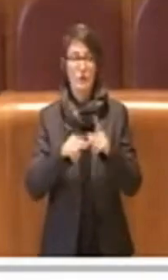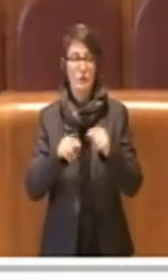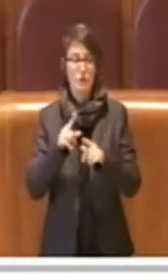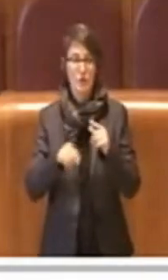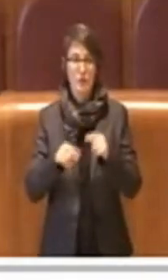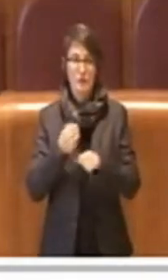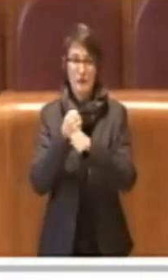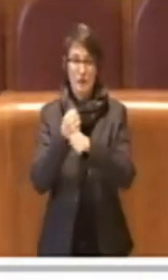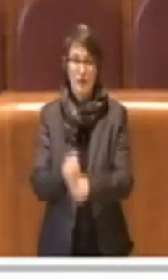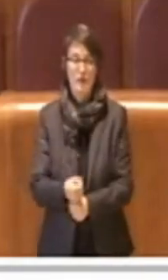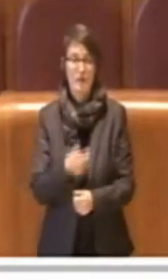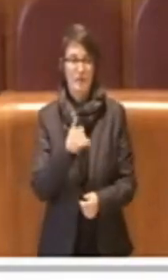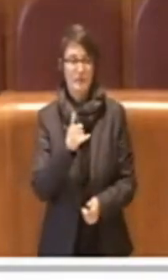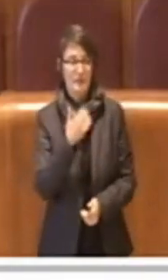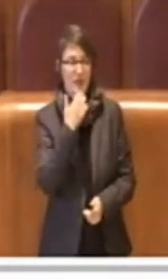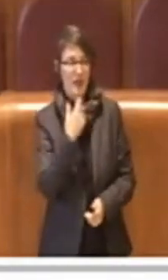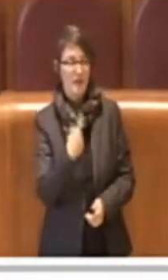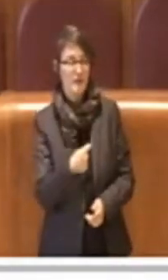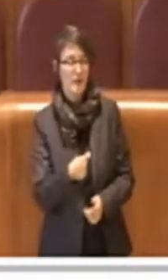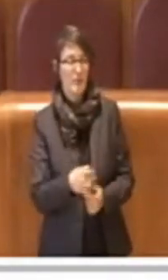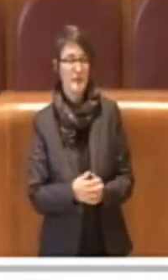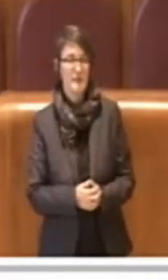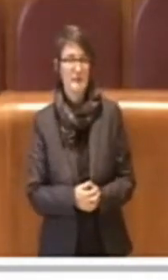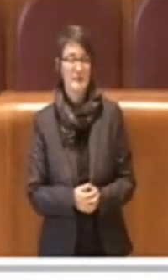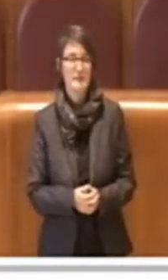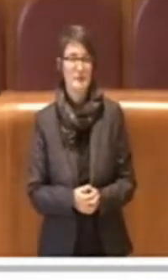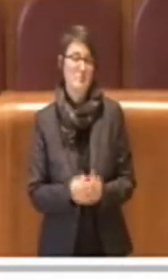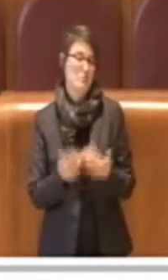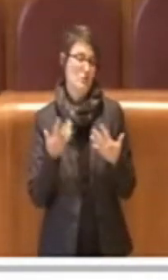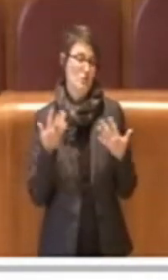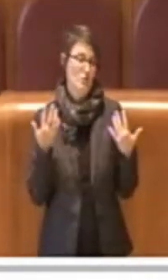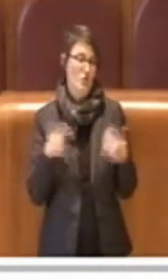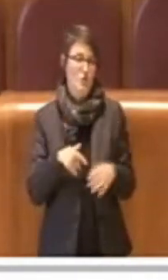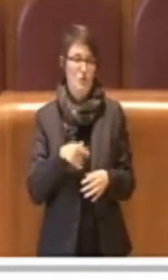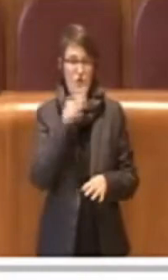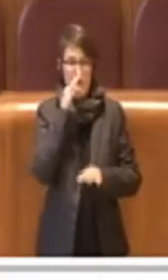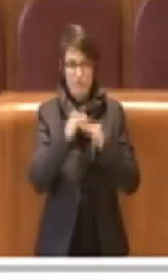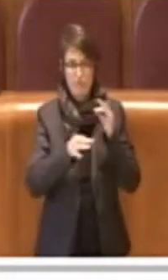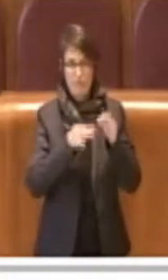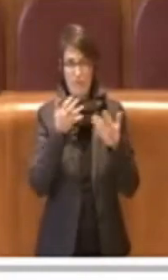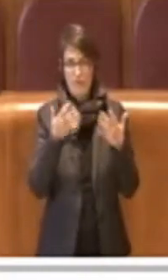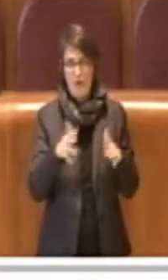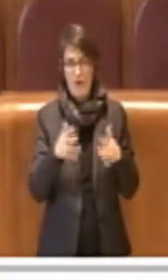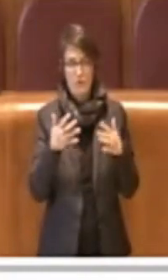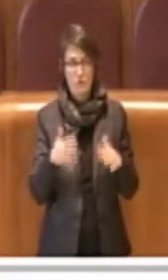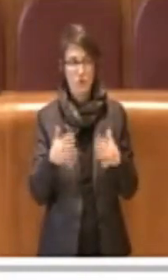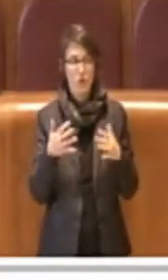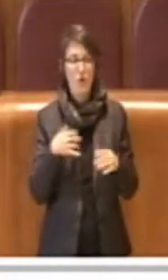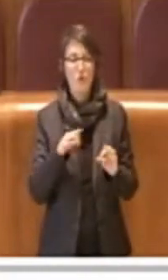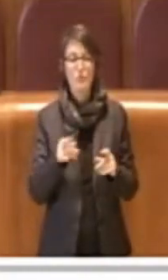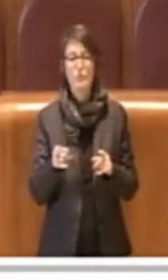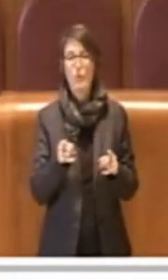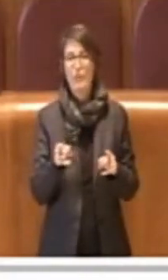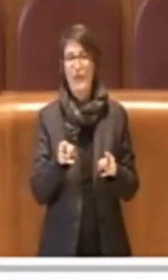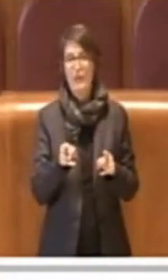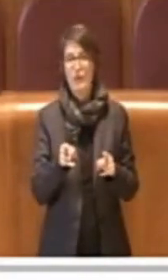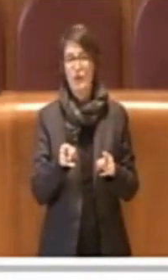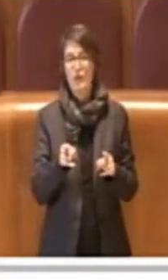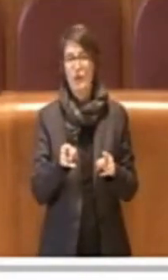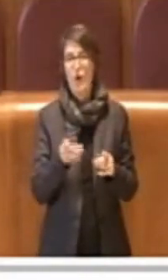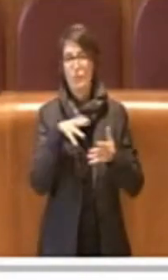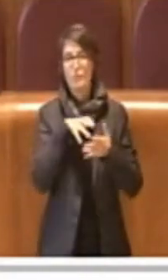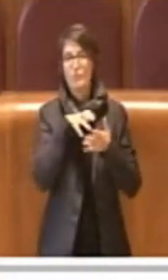Sì Presidente, ho già detto molto durante la presentazione dell